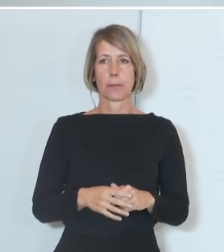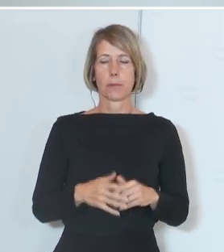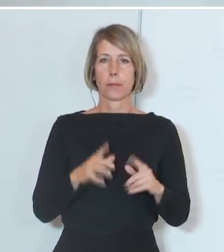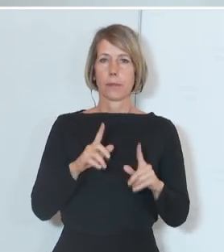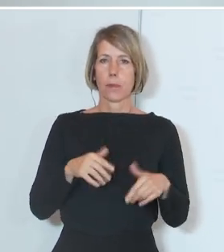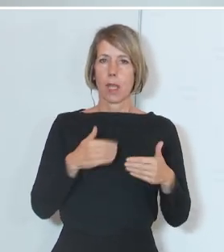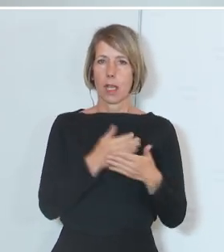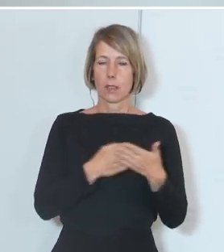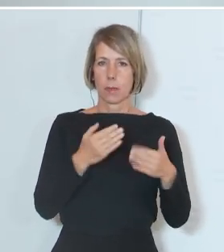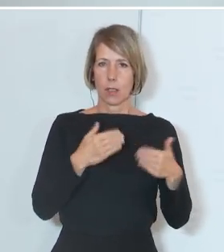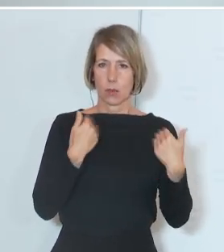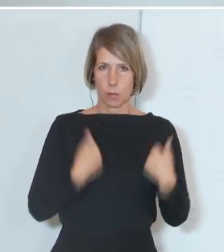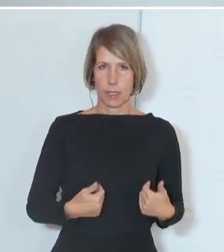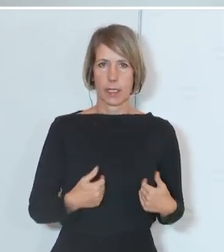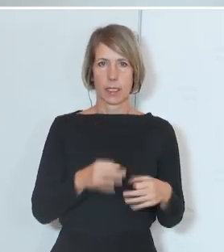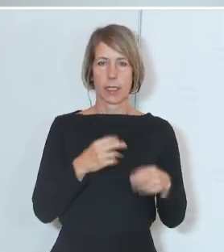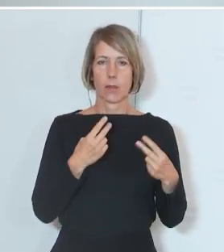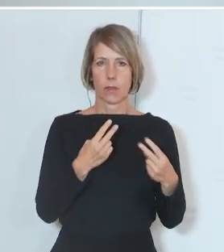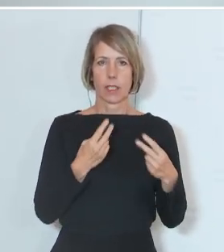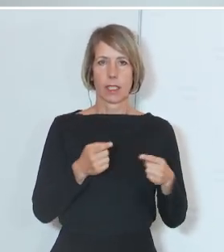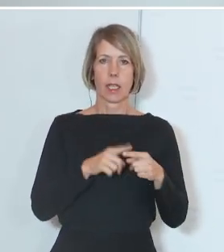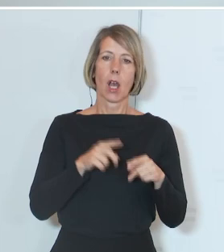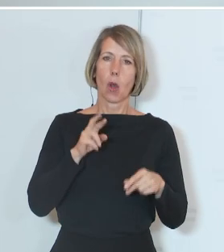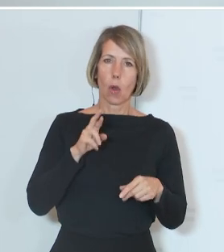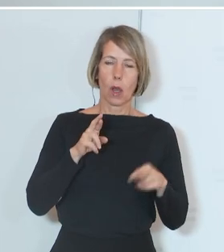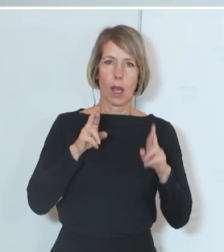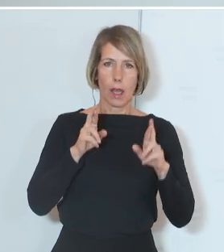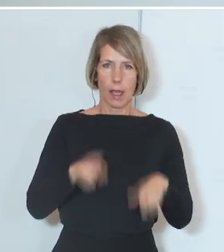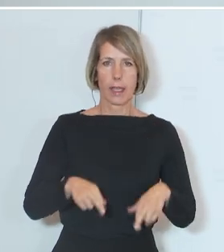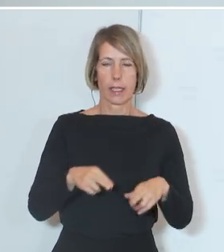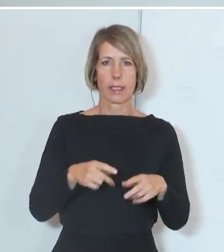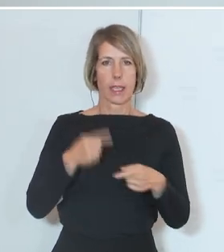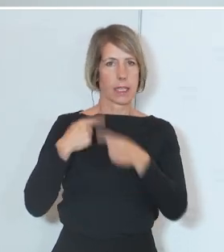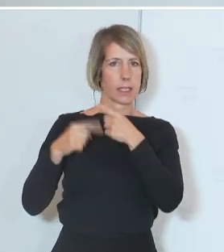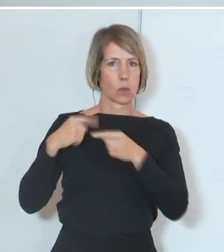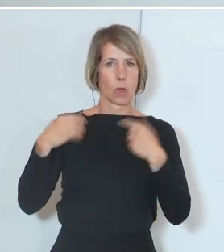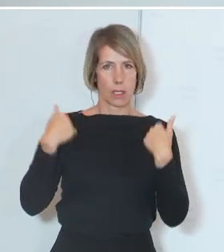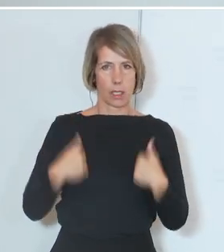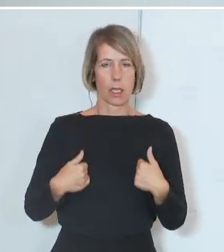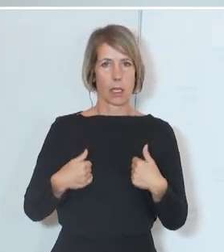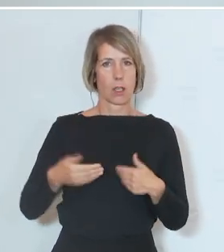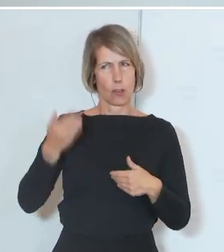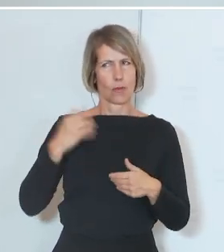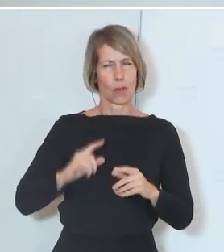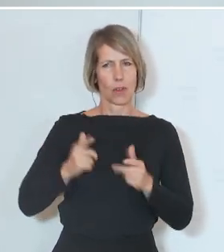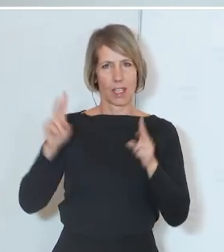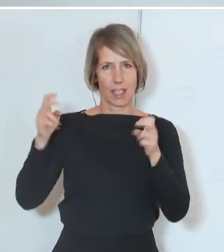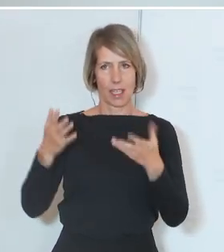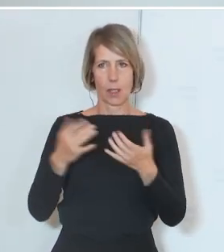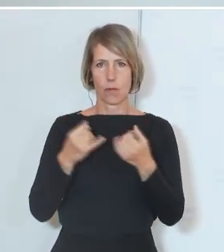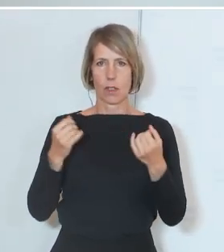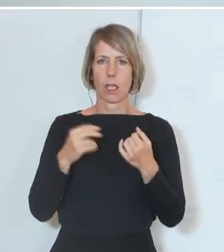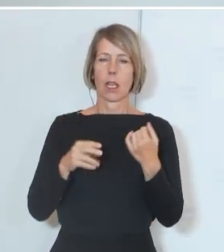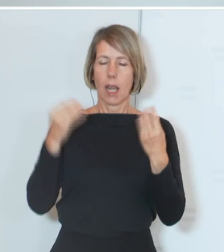als Bildungsminister ein Anliegen, sondern auch als Rechtshistoriker, der sich auch in seinem sozusagen früheren Leben damit in Lehre und